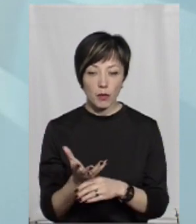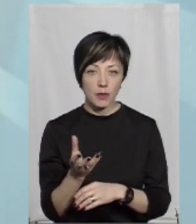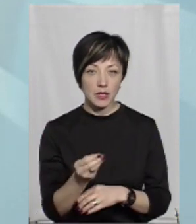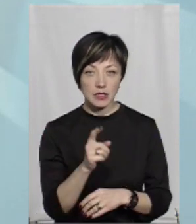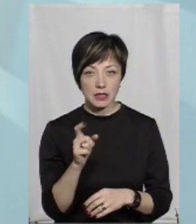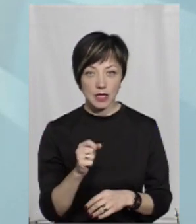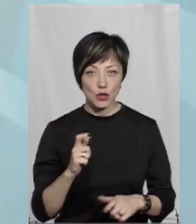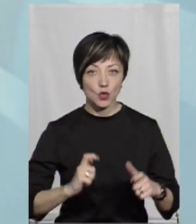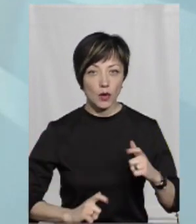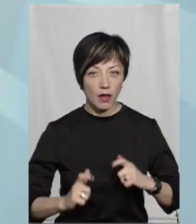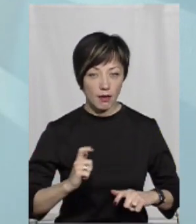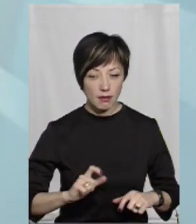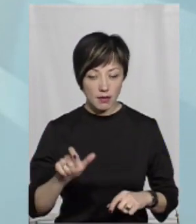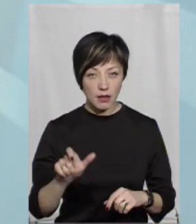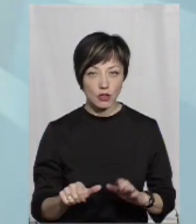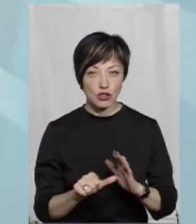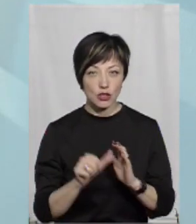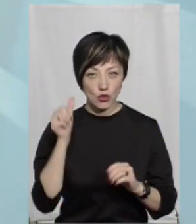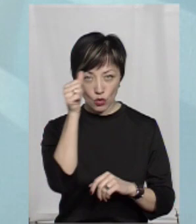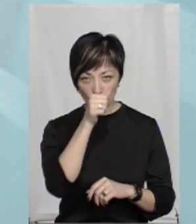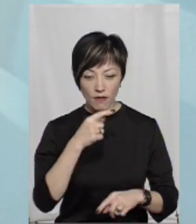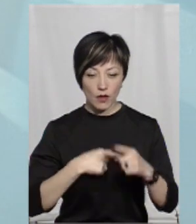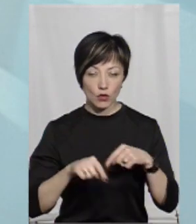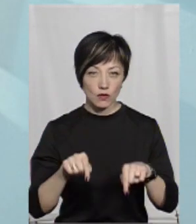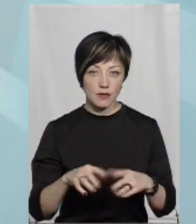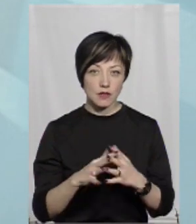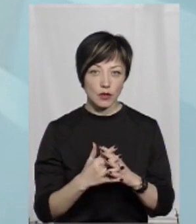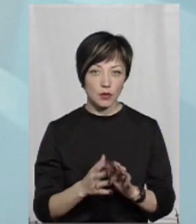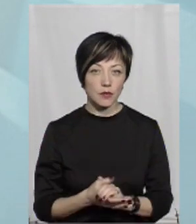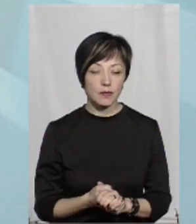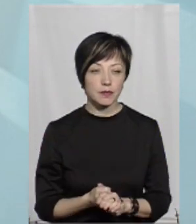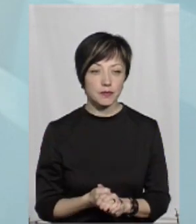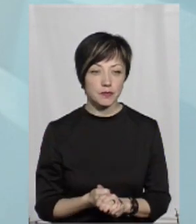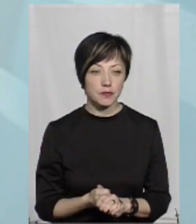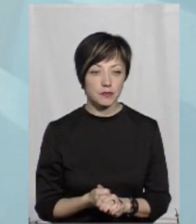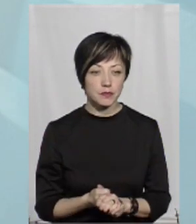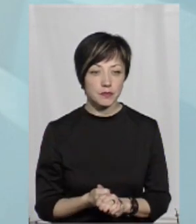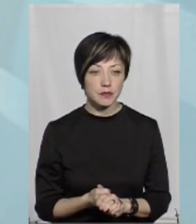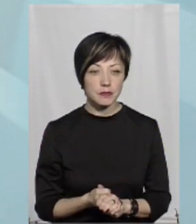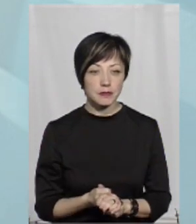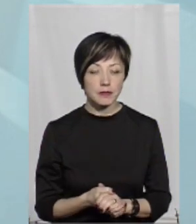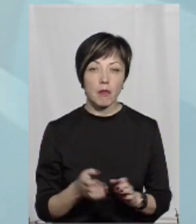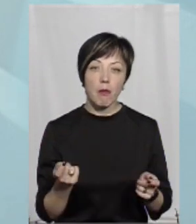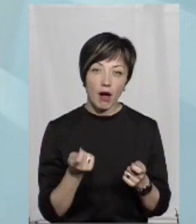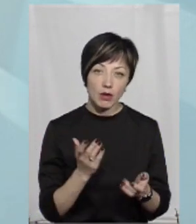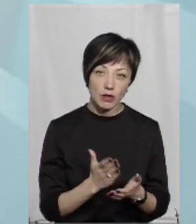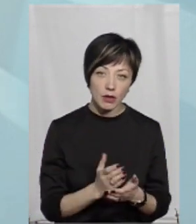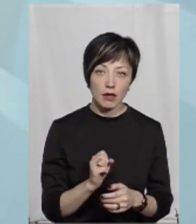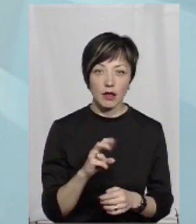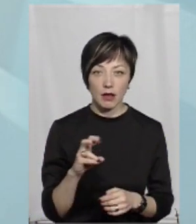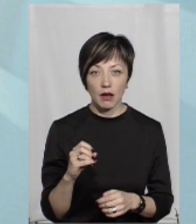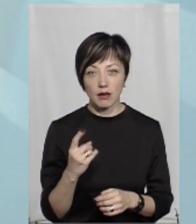проплатити за студента шість років, щоб він вернувся до них на роботу. зацікавлені. Ну, мало їх є, але